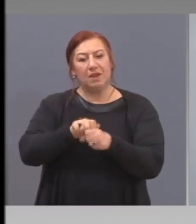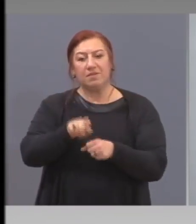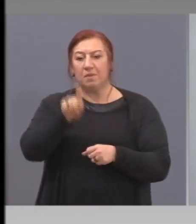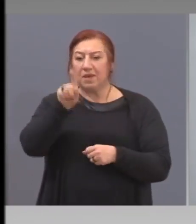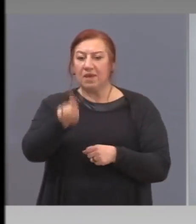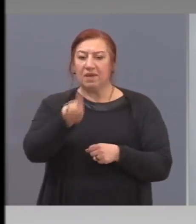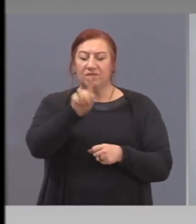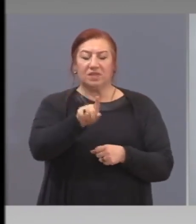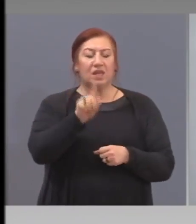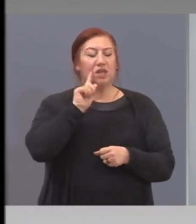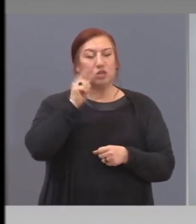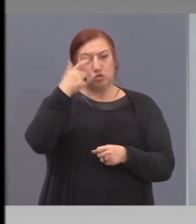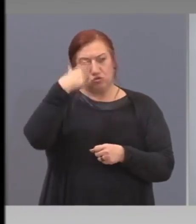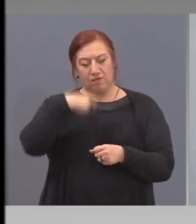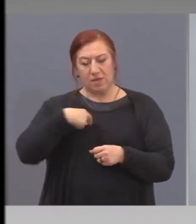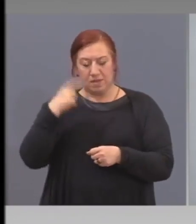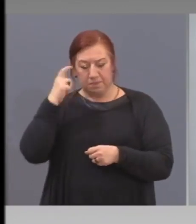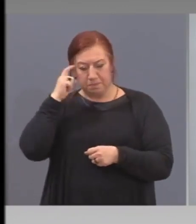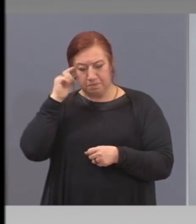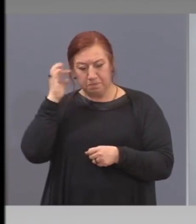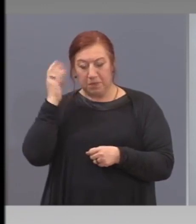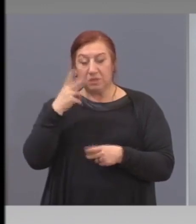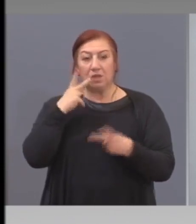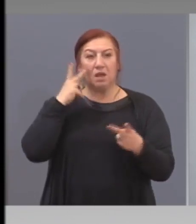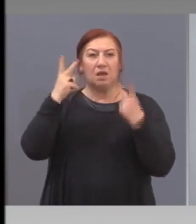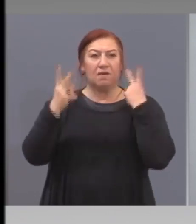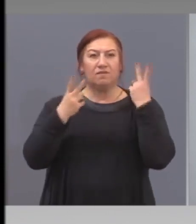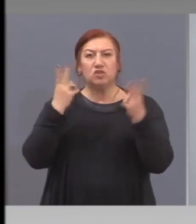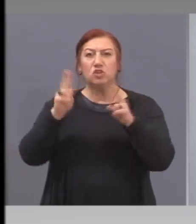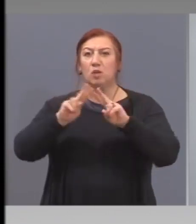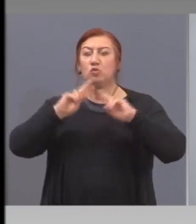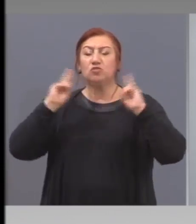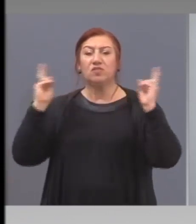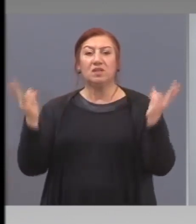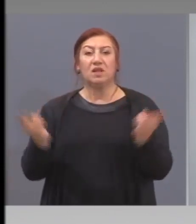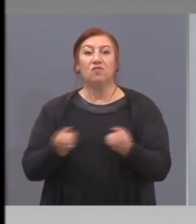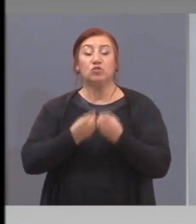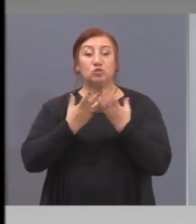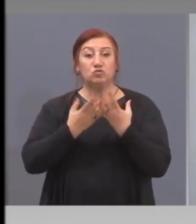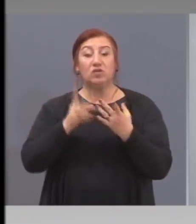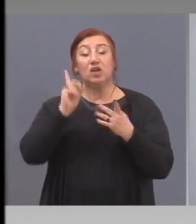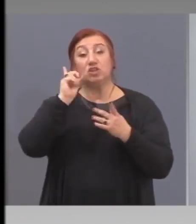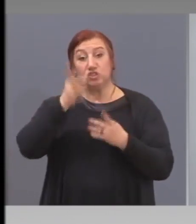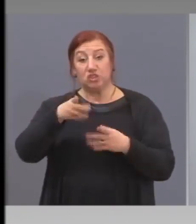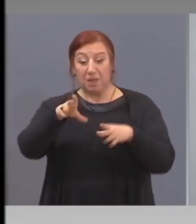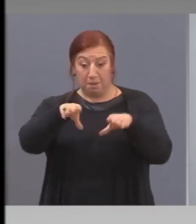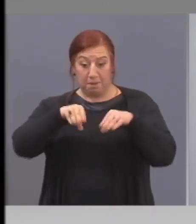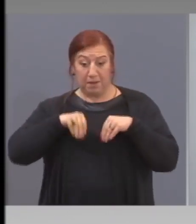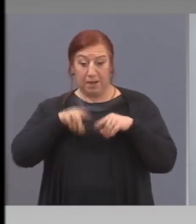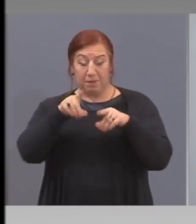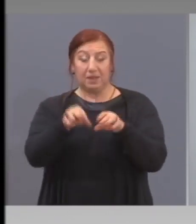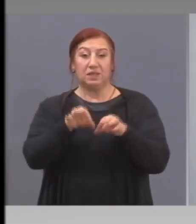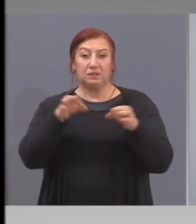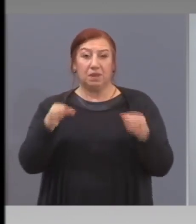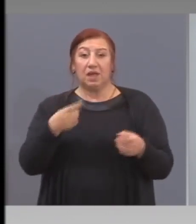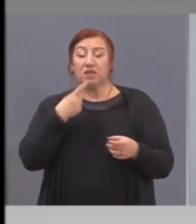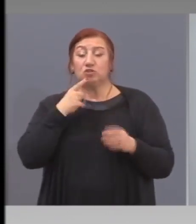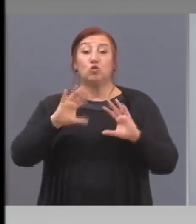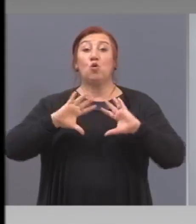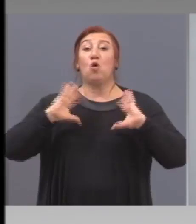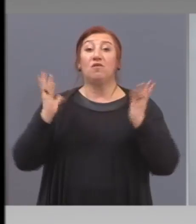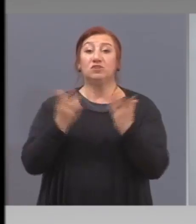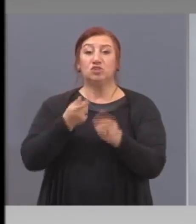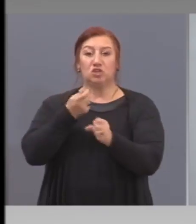замислийки си, гледайки какво става по света, ще ги приеме, защото всички така правят и то е правилно.